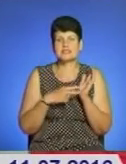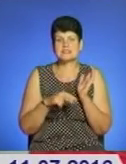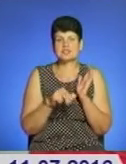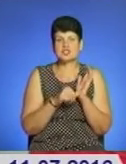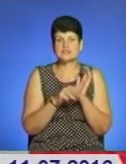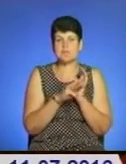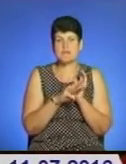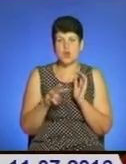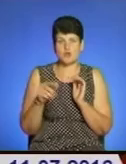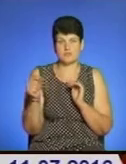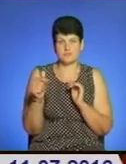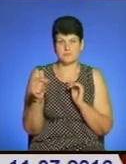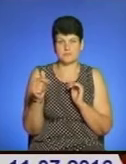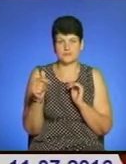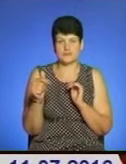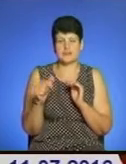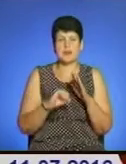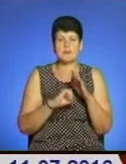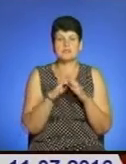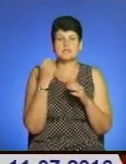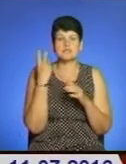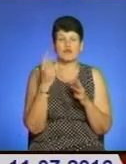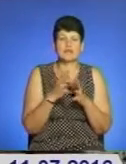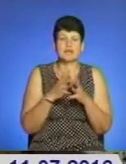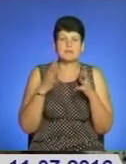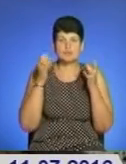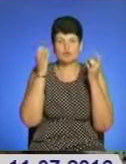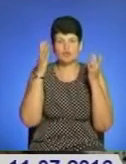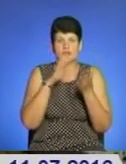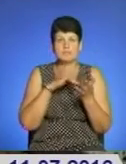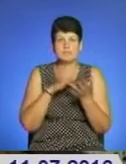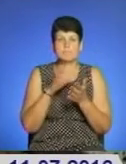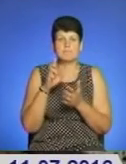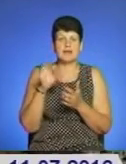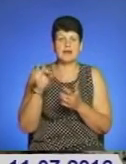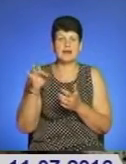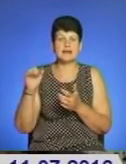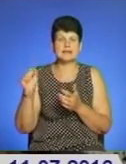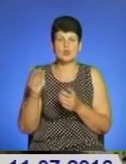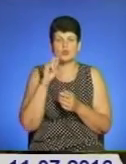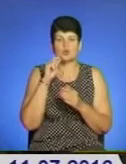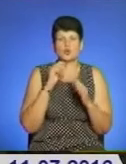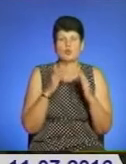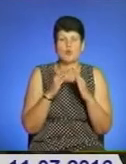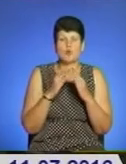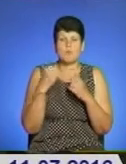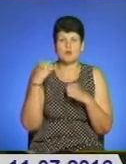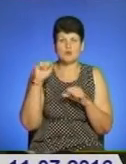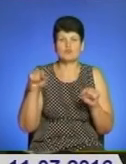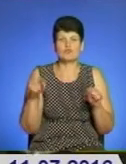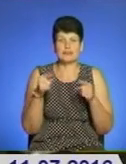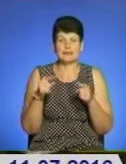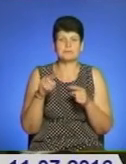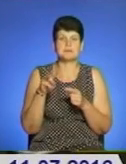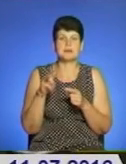євро. На базі двох найбільших культурних центрів Тернополя, Палацу культури «Березіль» та Українського дому «Перемога» створили мультимедійні